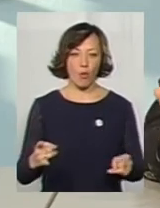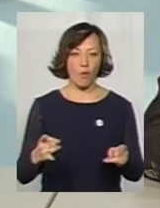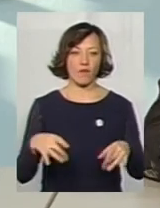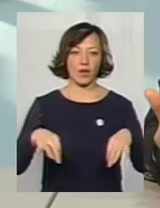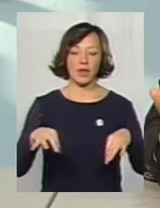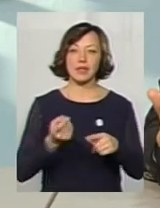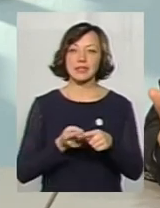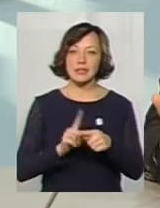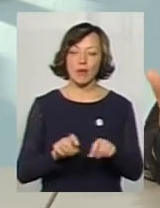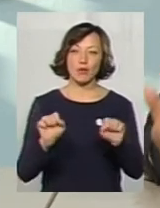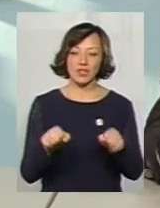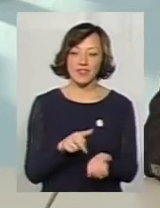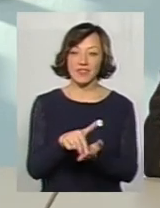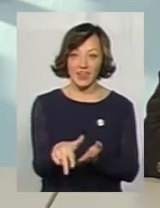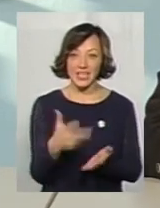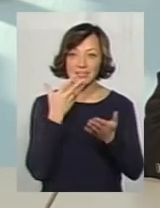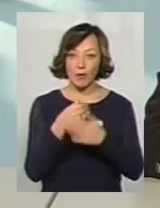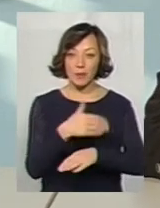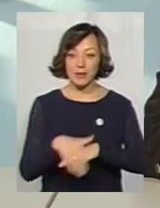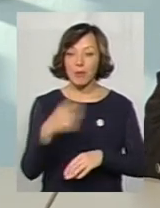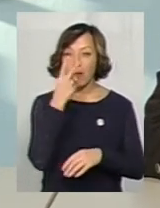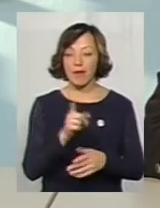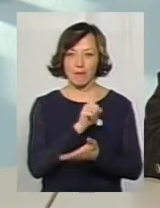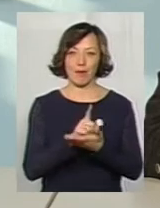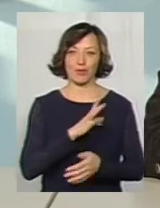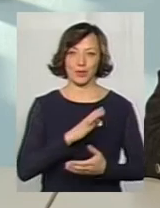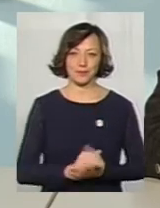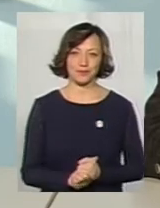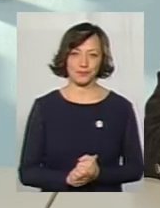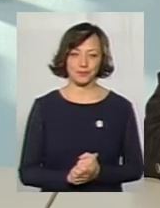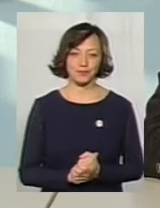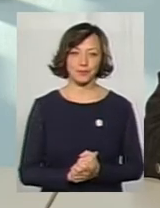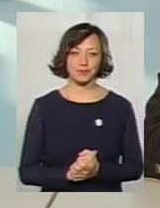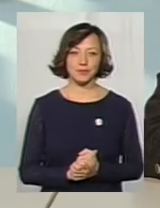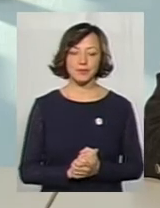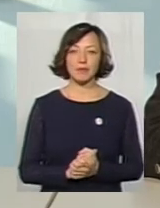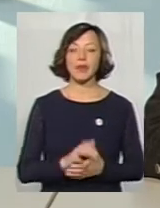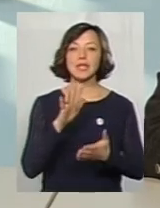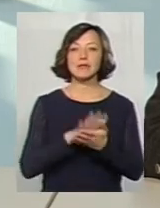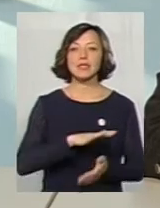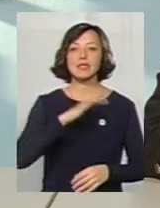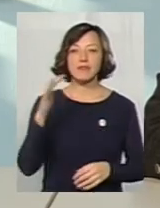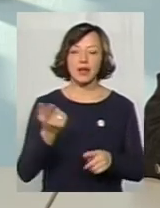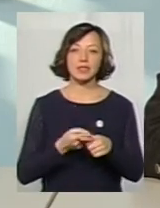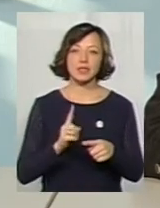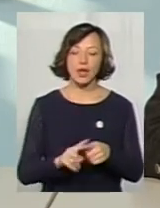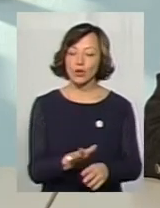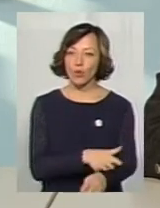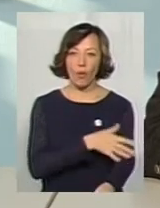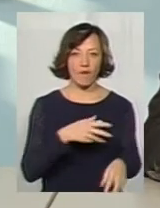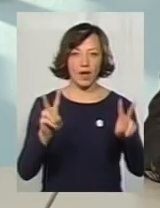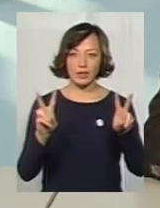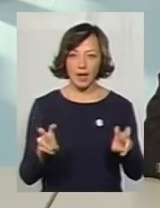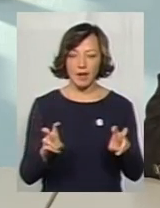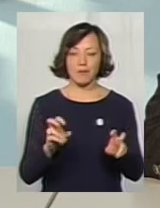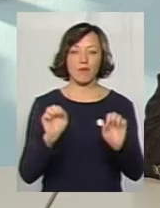можливість вийти з свого під'їзду і побачити двір, яким він має бути. А сприводи сміттєзвалище? звичайно, довга тема, да,